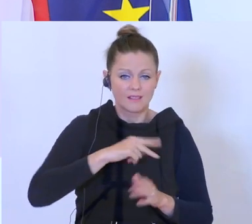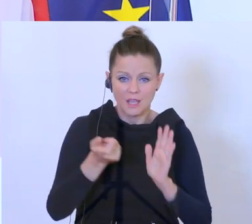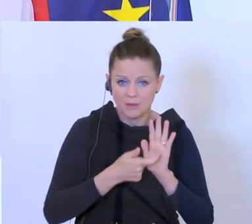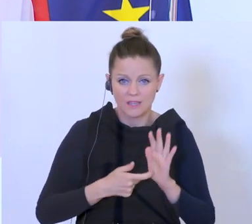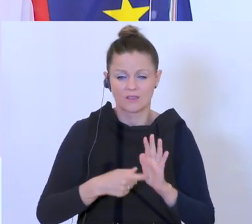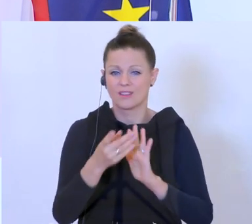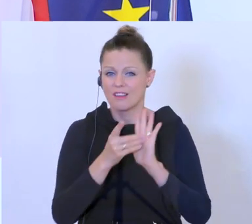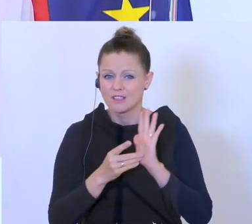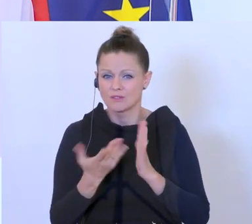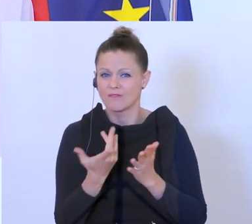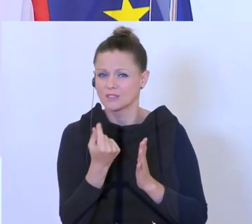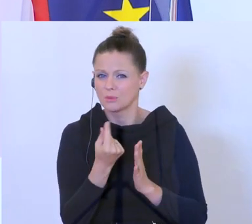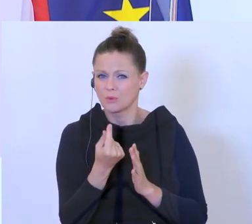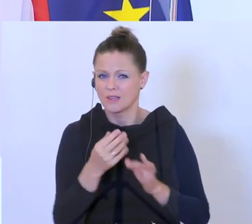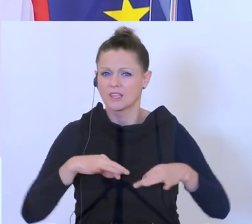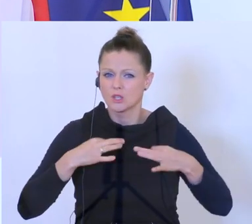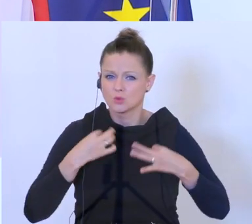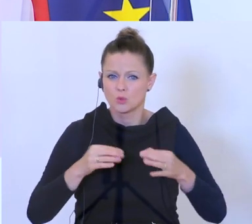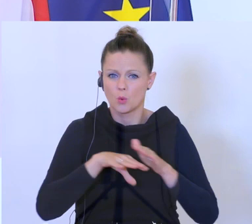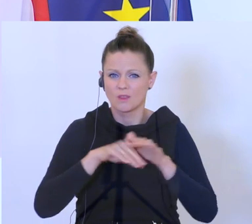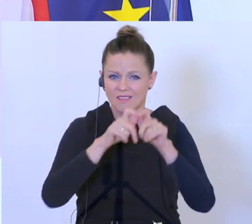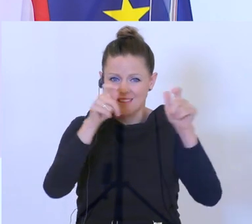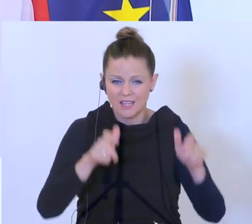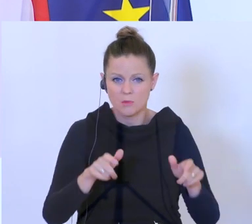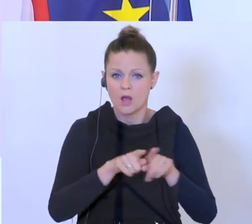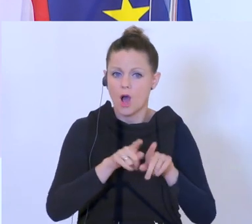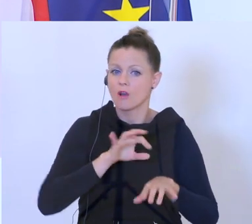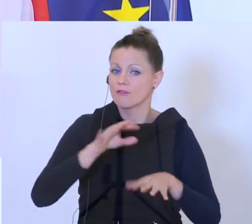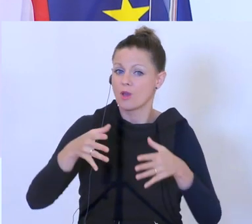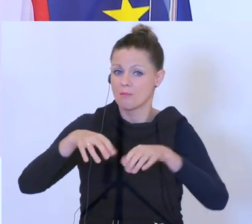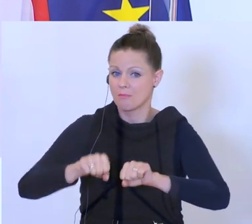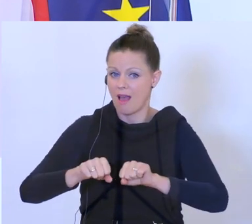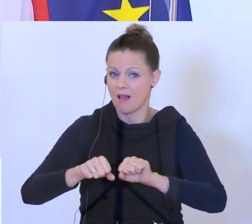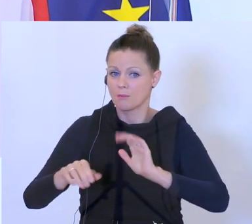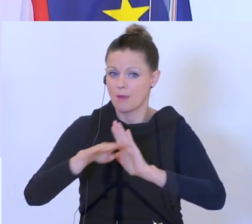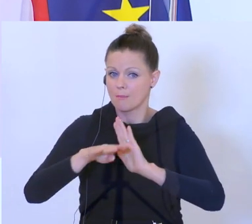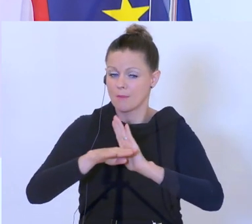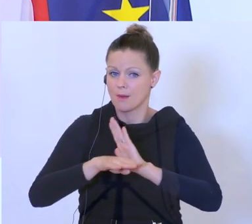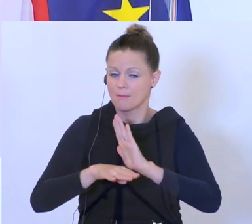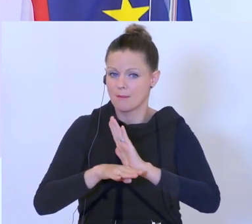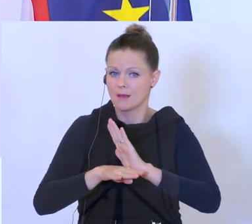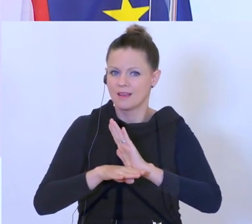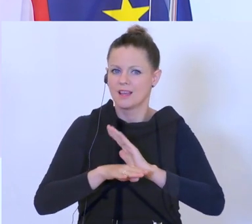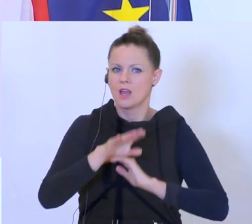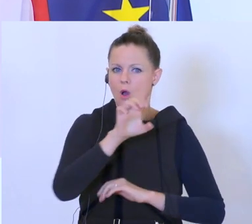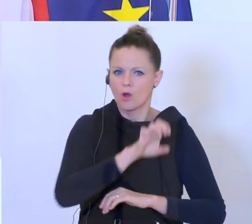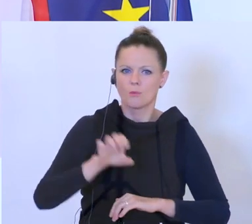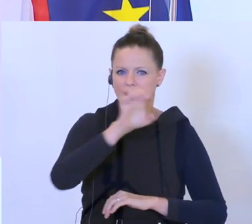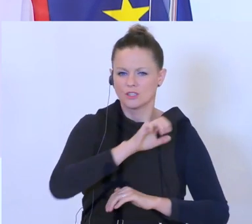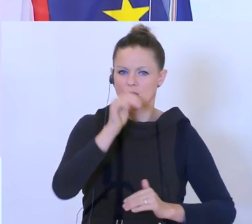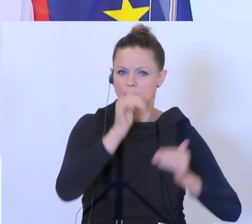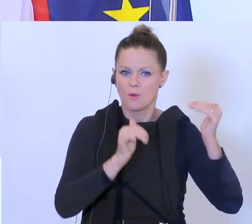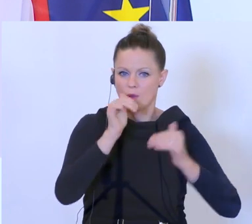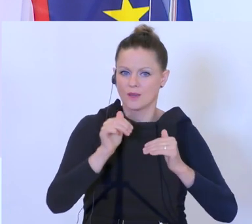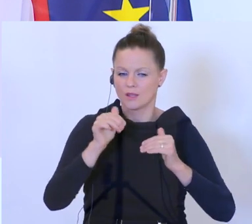betrifft, was gesunde Unternehmen sind und auch, was die Auflagen für die Banken seitens der europäischen Behörden und auch der nationalen